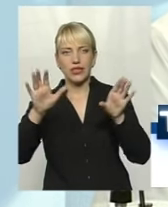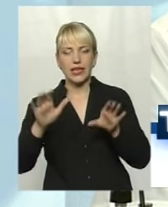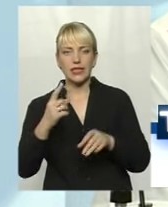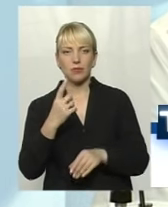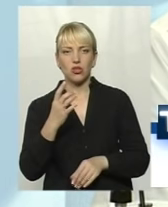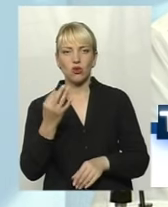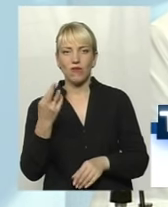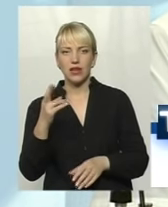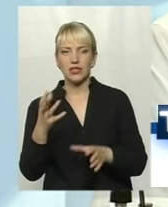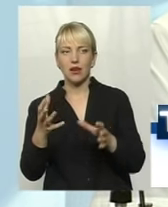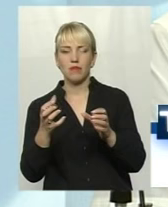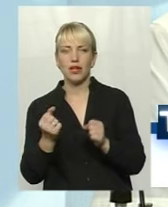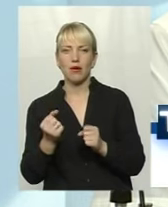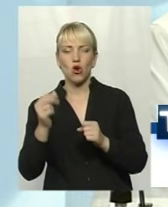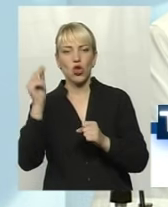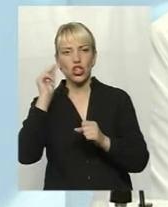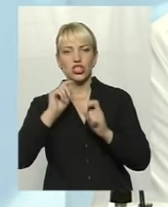беремо шкільний автобус в оренду.